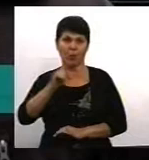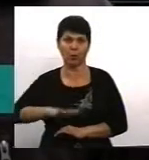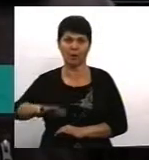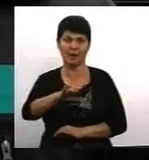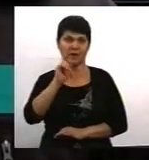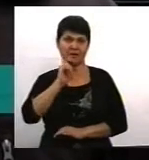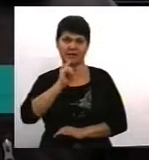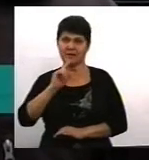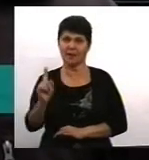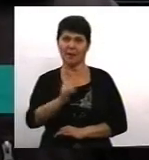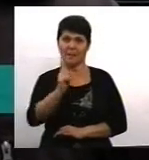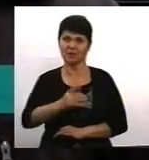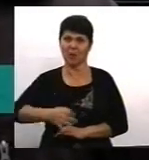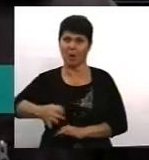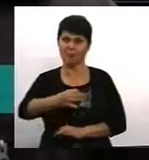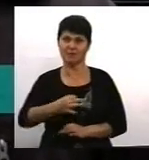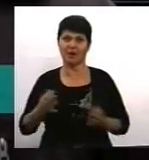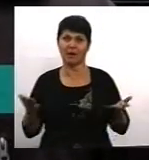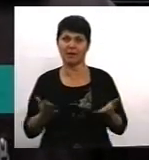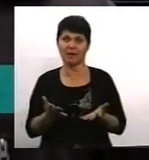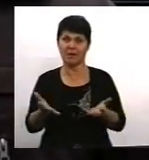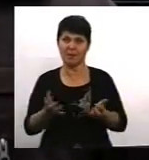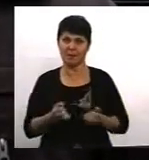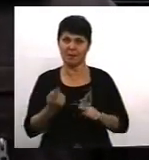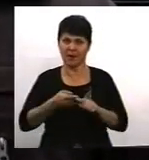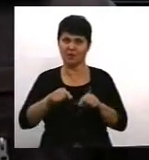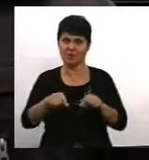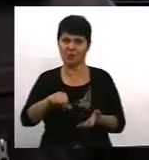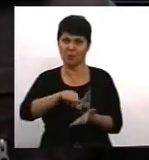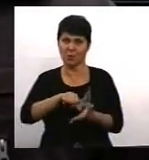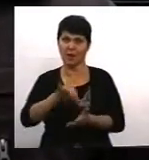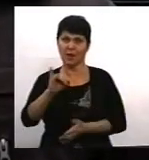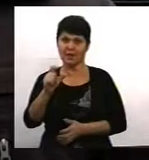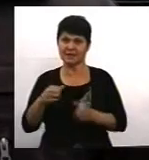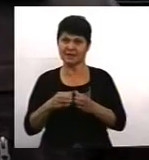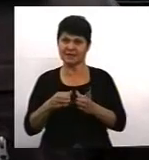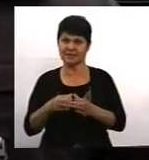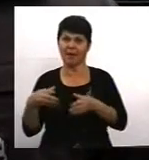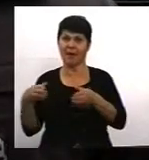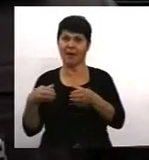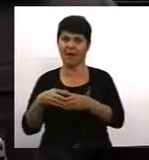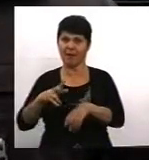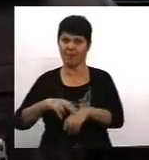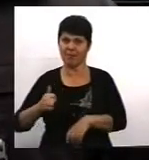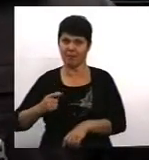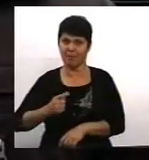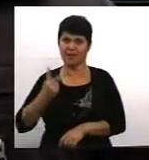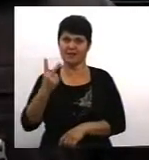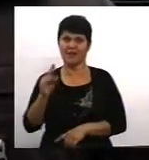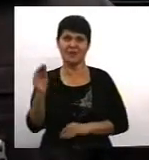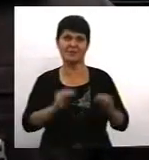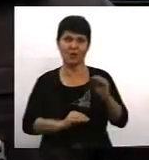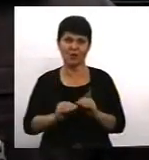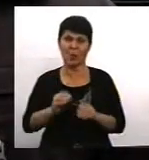– одна із найперших областей, яка приймає в цьому участь. З 10 екіпажів, два екіпажі сформовані з